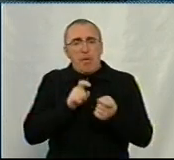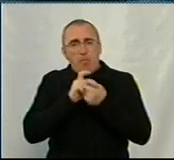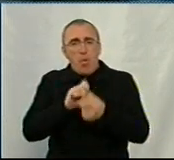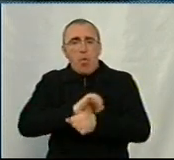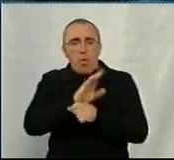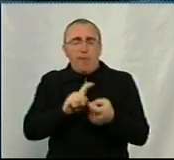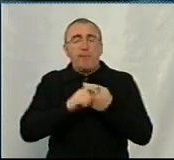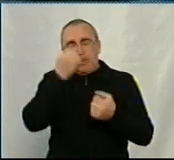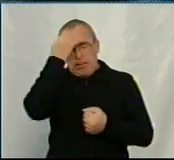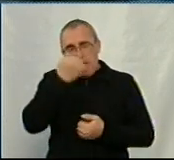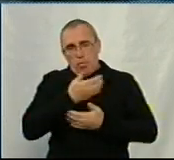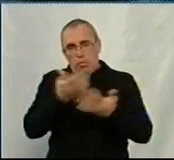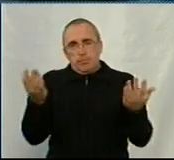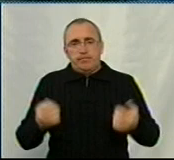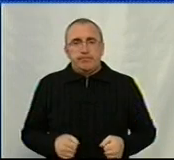коронавірусом. Дякую, що дивились.